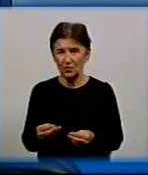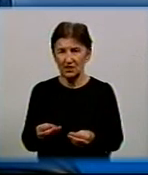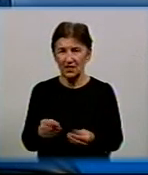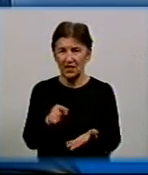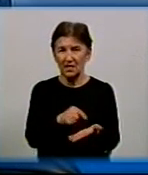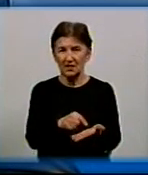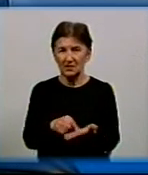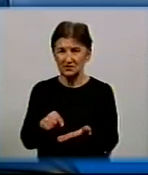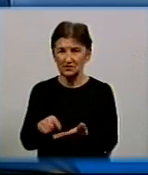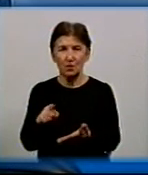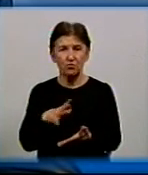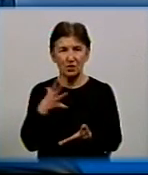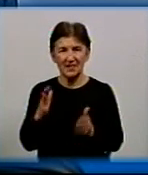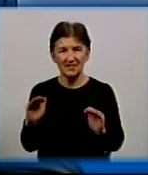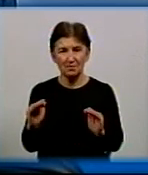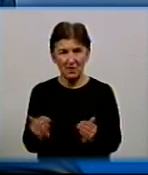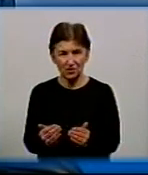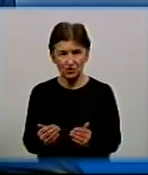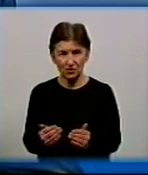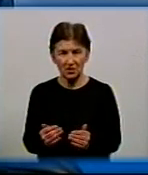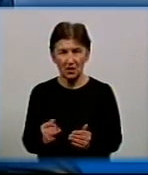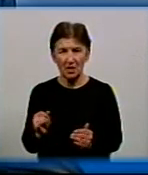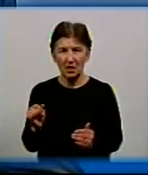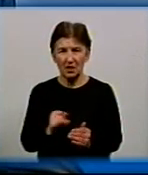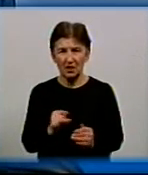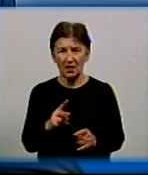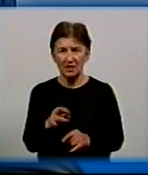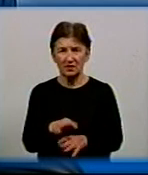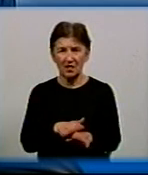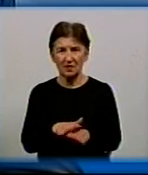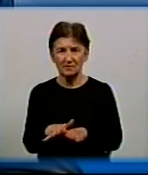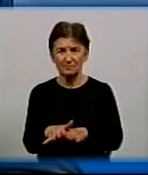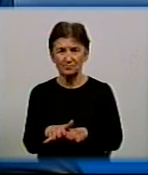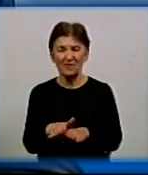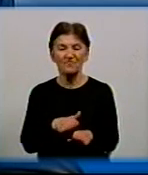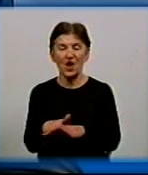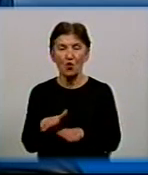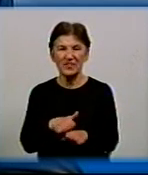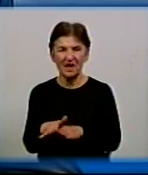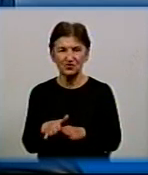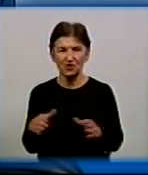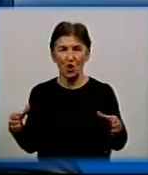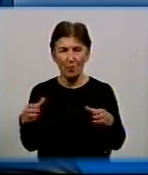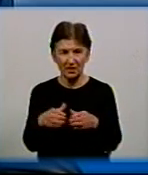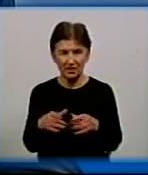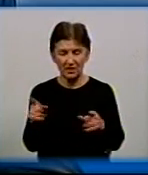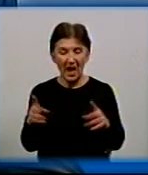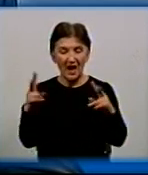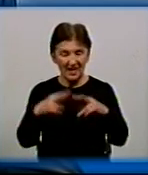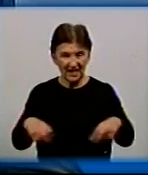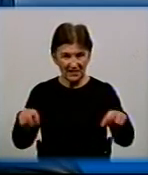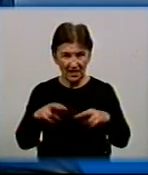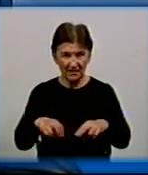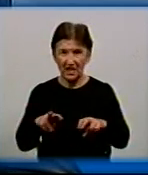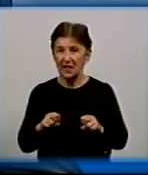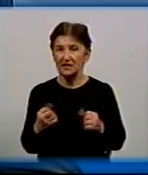підприємства, і вони були зменшені. І подані на розгляд виконавчого комітету. Виконавчий комітет погодився і розглянув ці тарифи. На